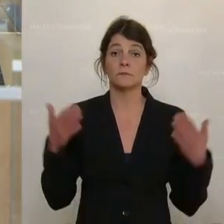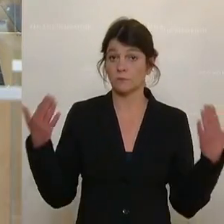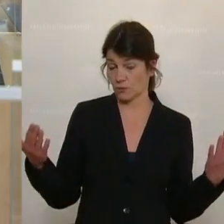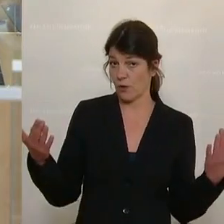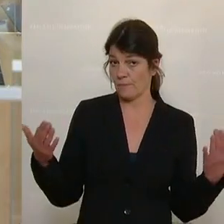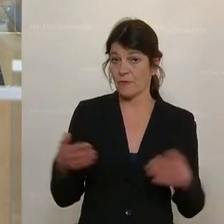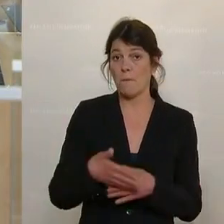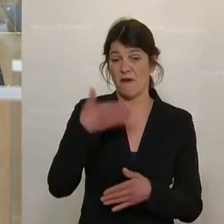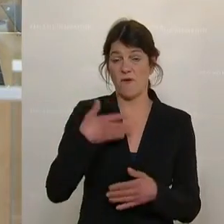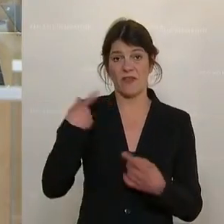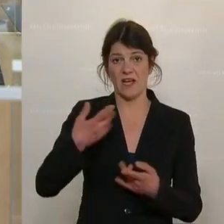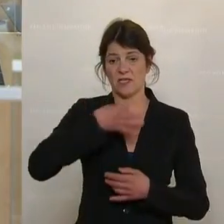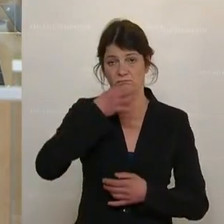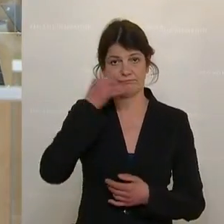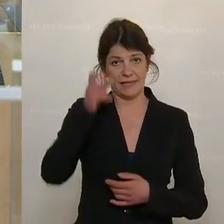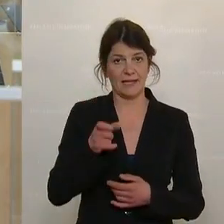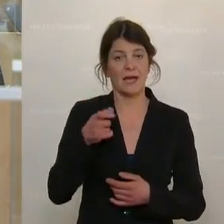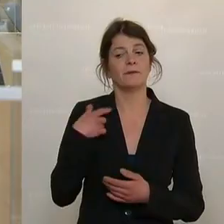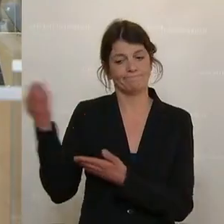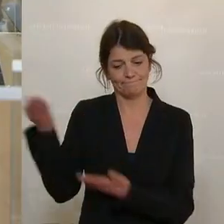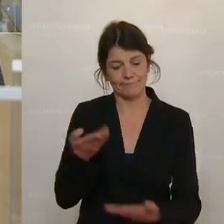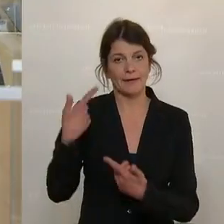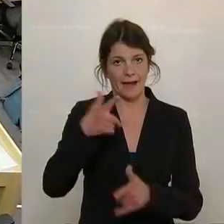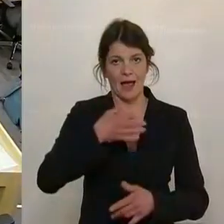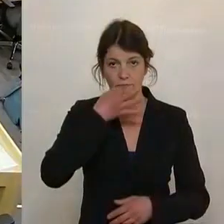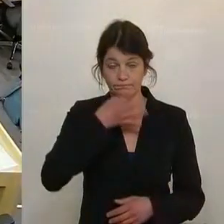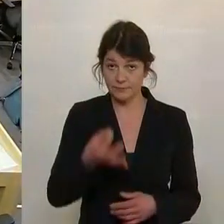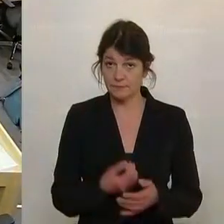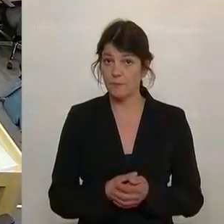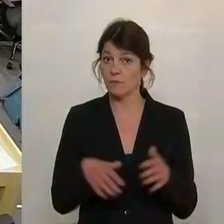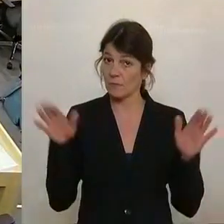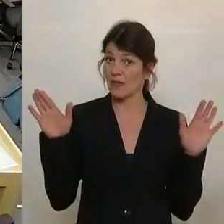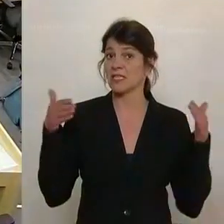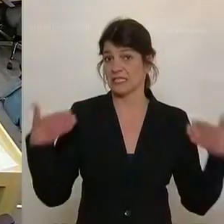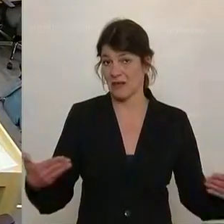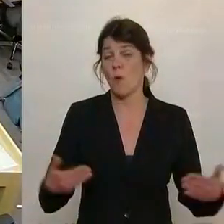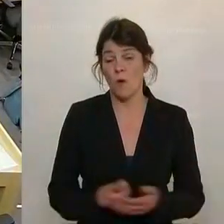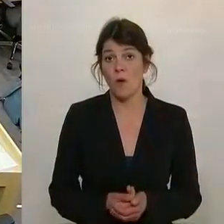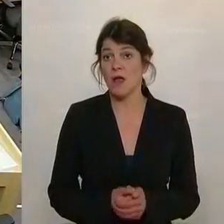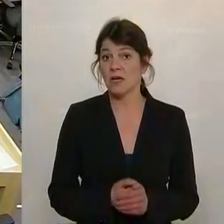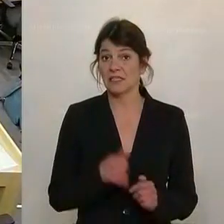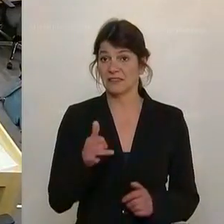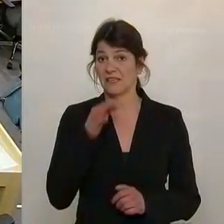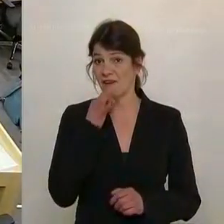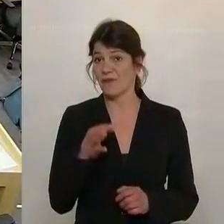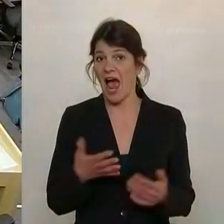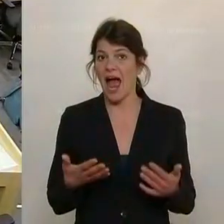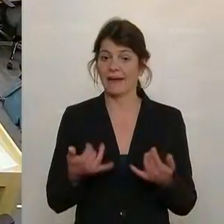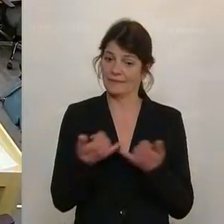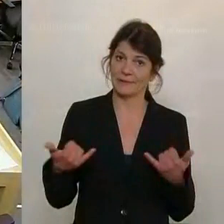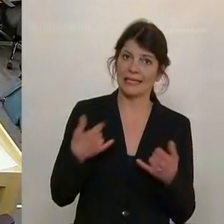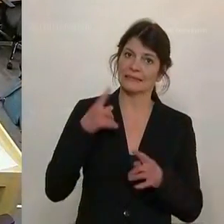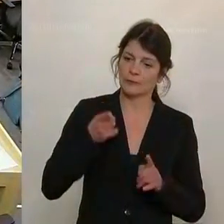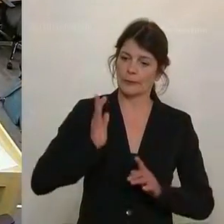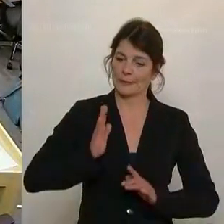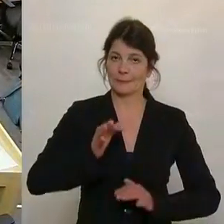Bevor ich den nächsten Rednern das Wort erteile, ist so, dass natürlich die Frage der Mäßigung in